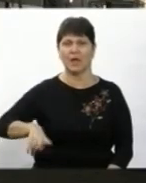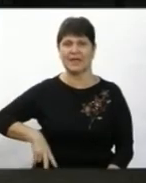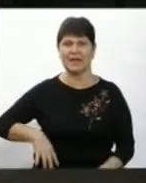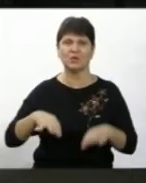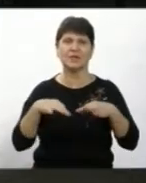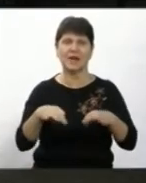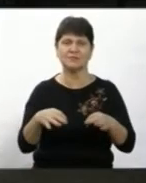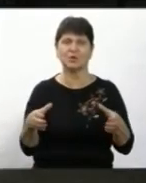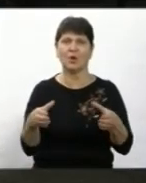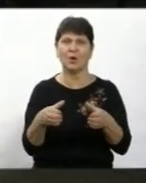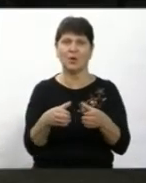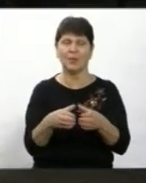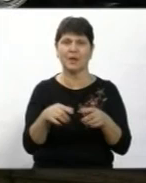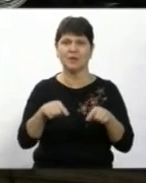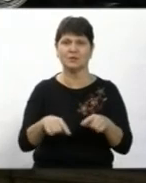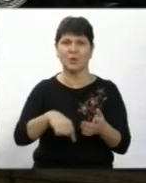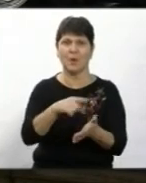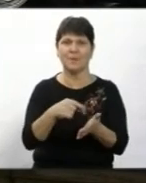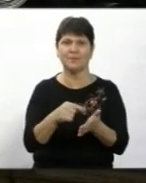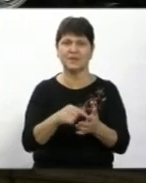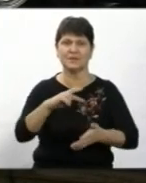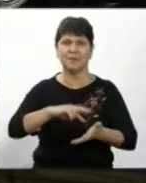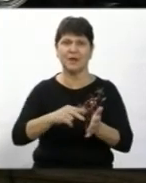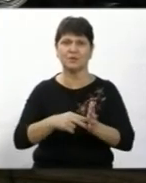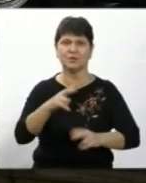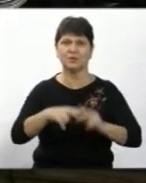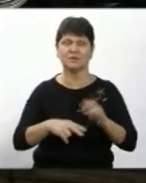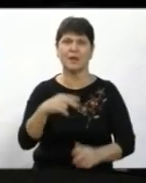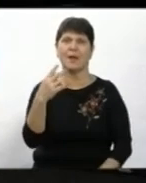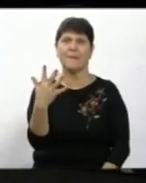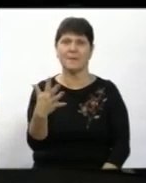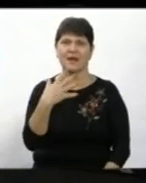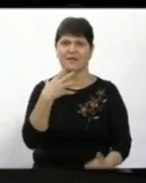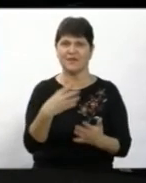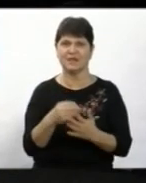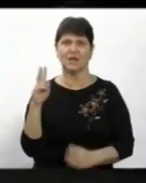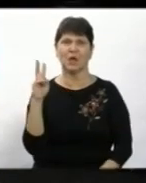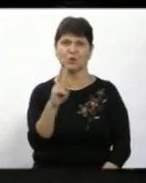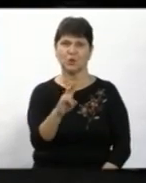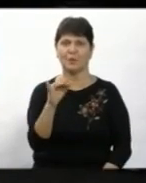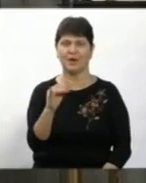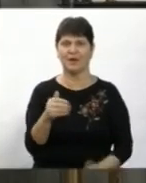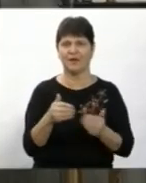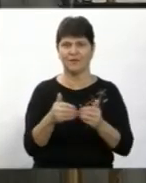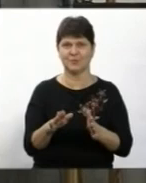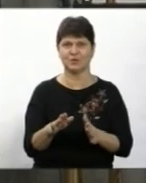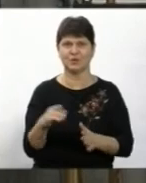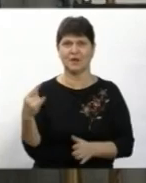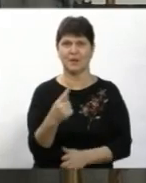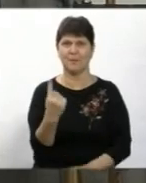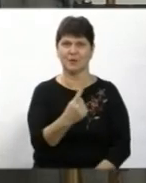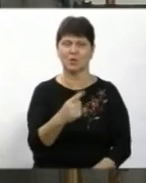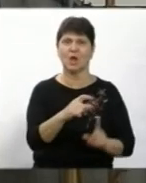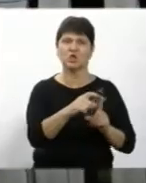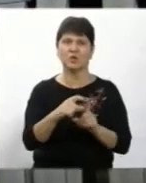транспортної компанії Цьогоріч місто планує сконструювати ще 5 власних тролейбусів і випустити їх на маршрут Нині, за